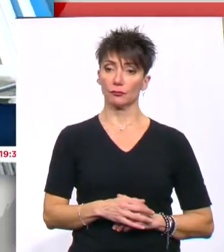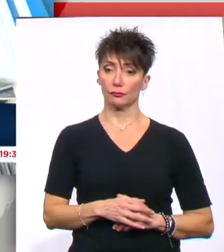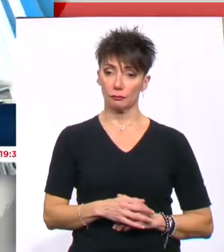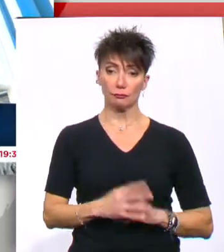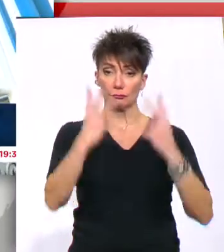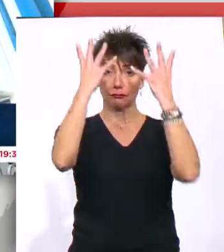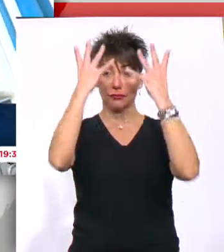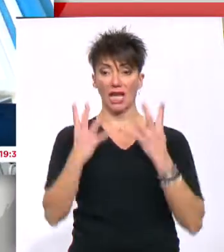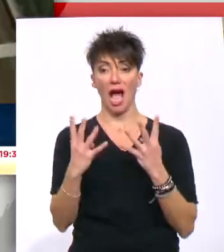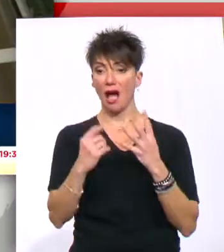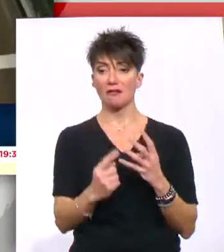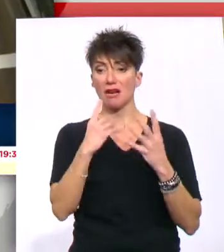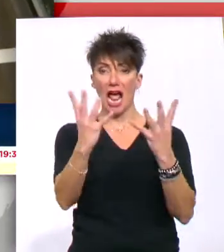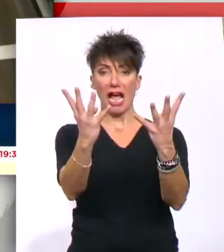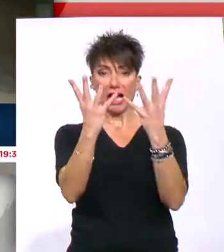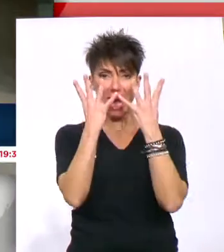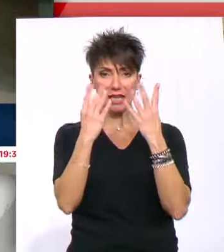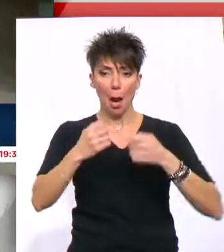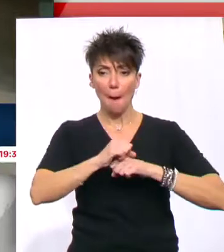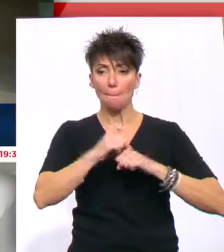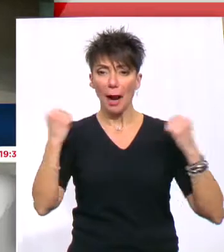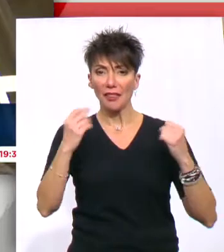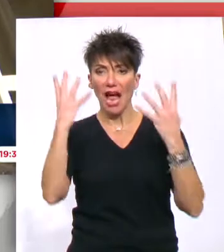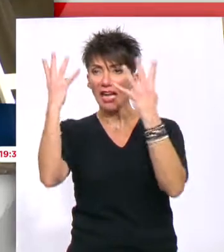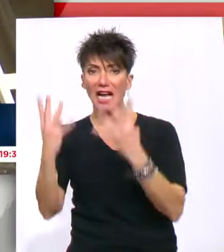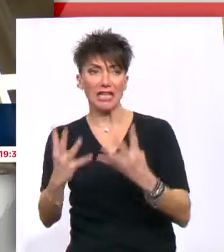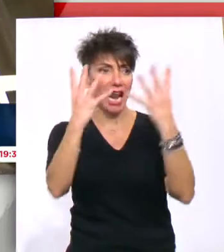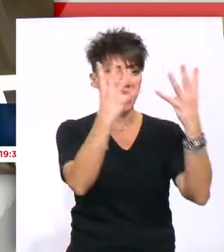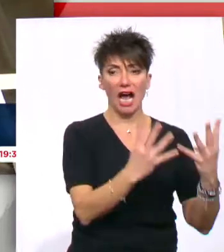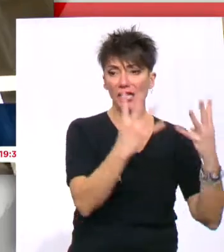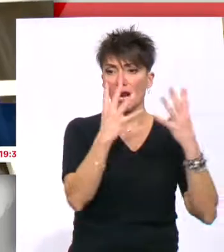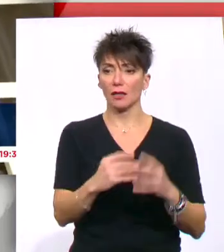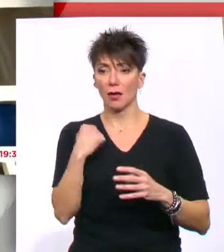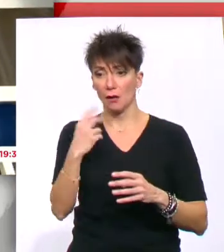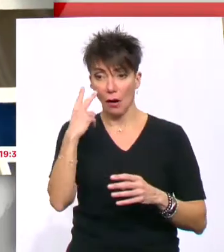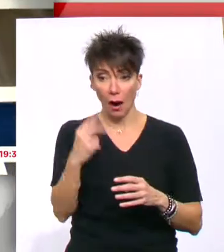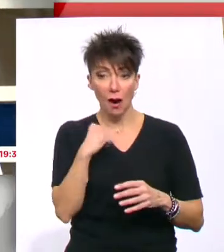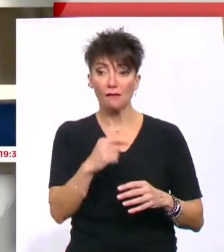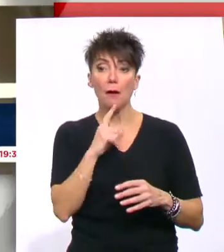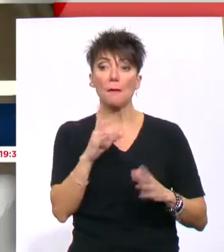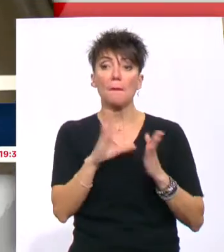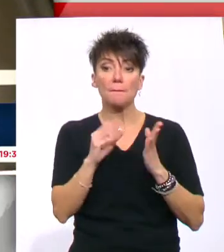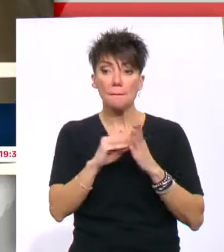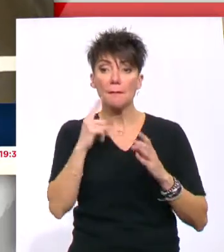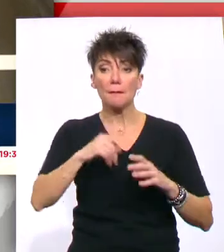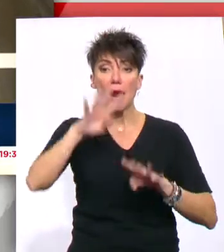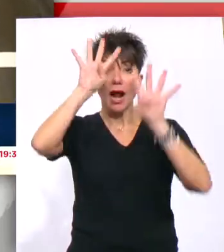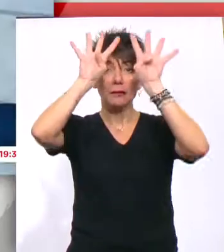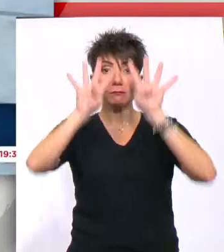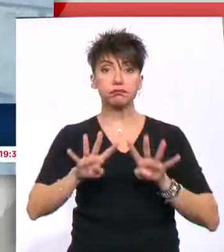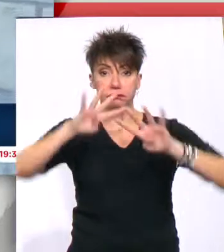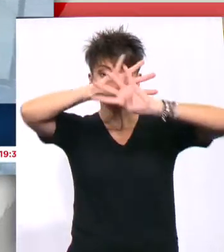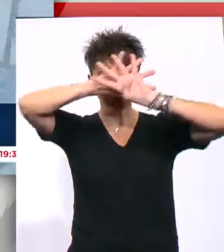Κάγκελα στο μπαλκόνι. Κάγκελα στα παράθυρα. Κάγκελα παντού. Εδώ όπως βλέπετε και στις κρεβατοκάμερες και στα υπηροδομάτια το έχουμε κάνει